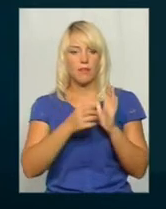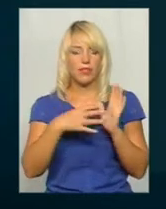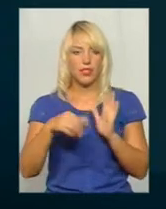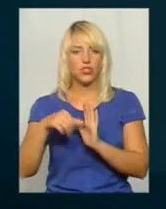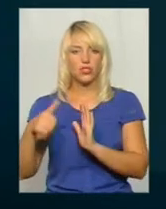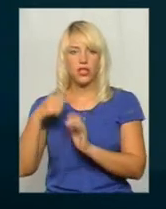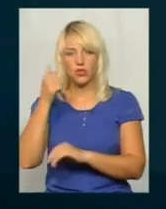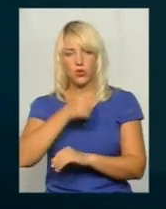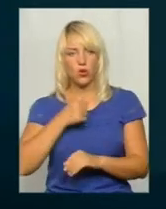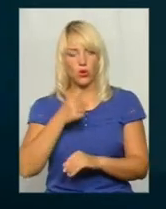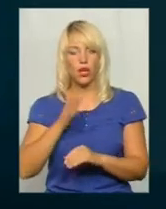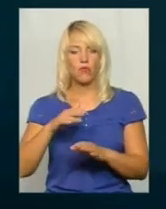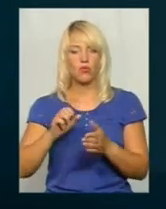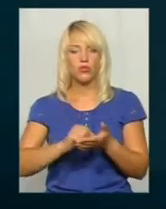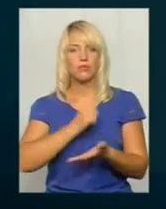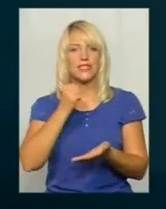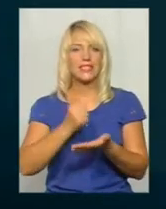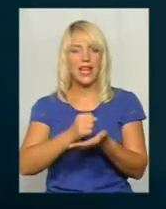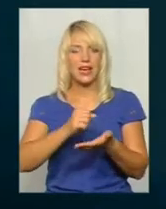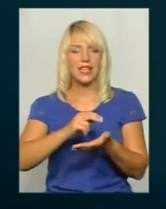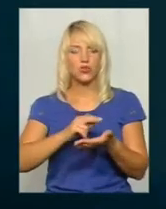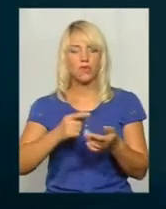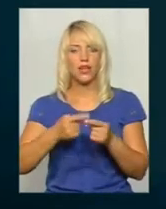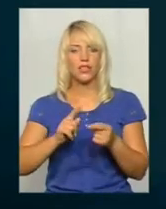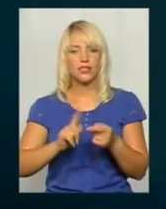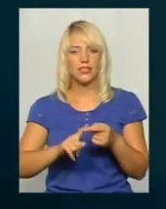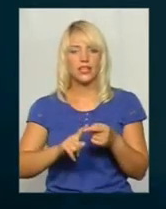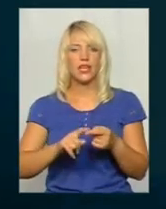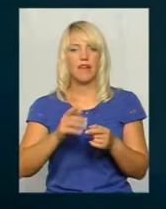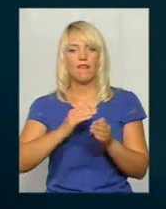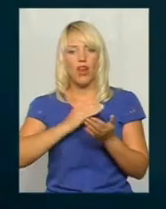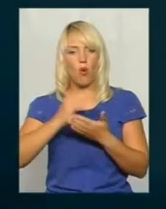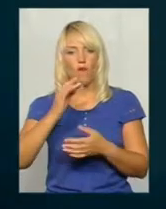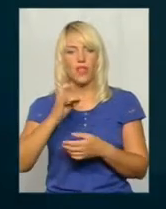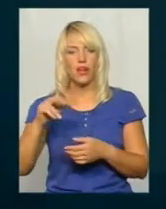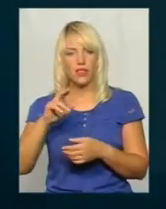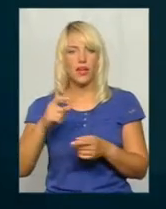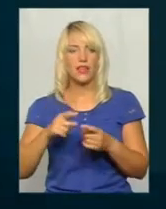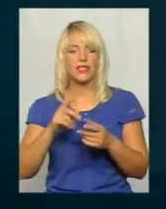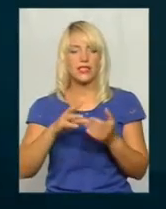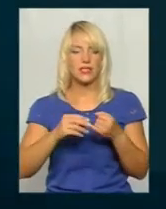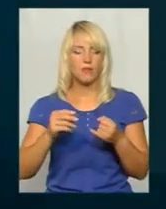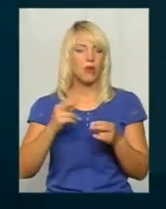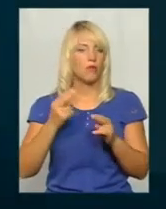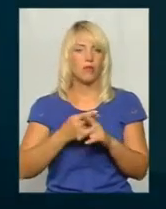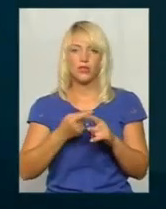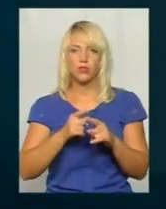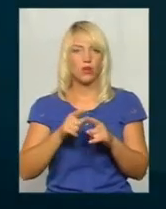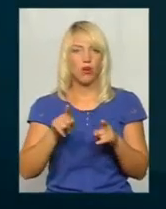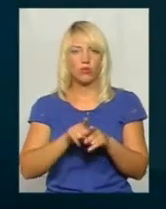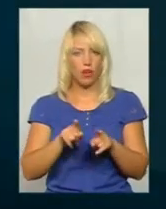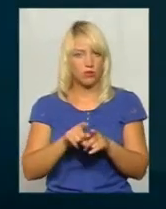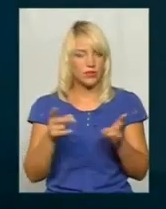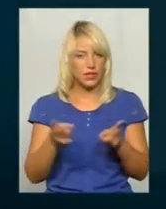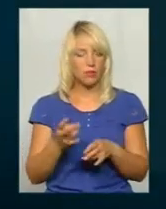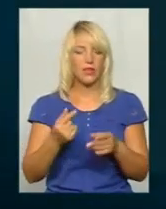потім зареєстрували за обласною радою цю земельну ділянку. Ну і вам теж без цього нікуди не діться. Всього треба